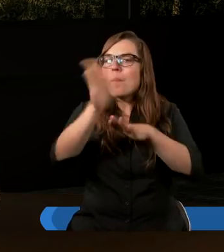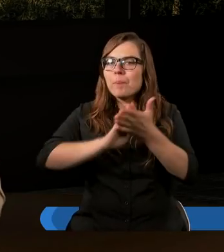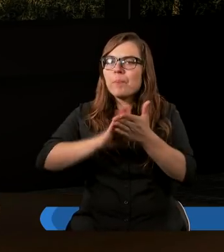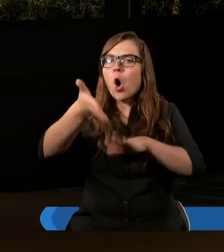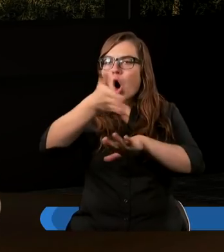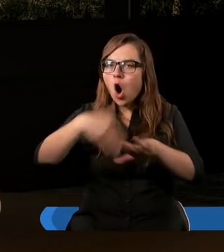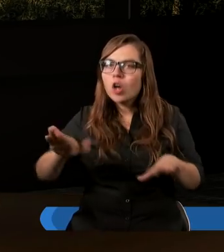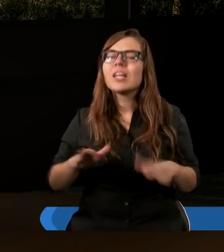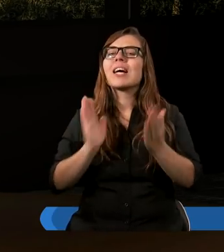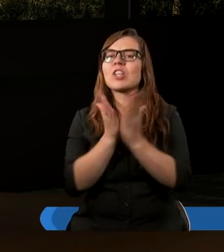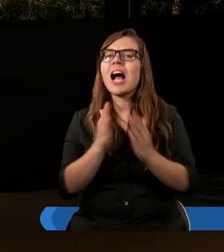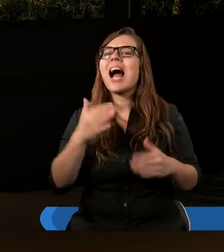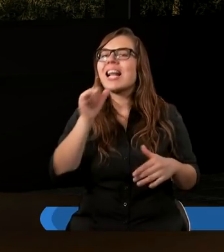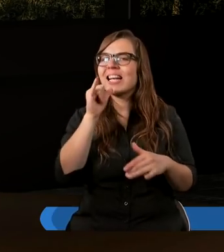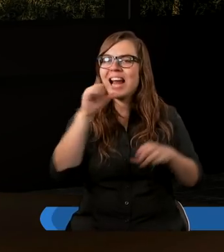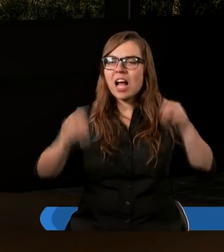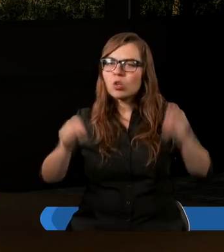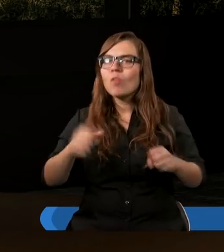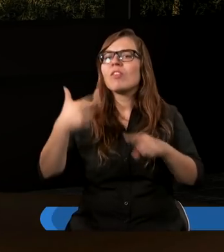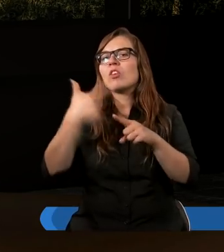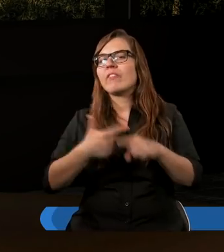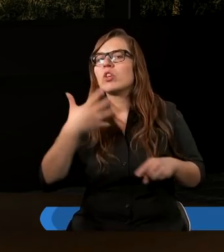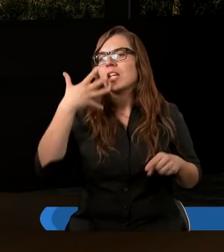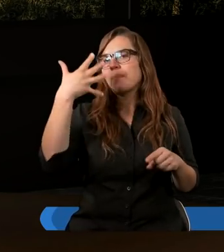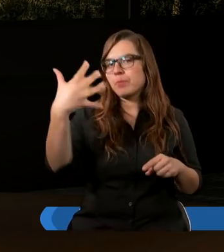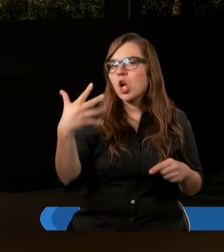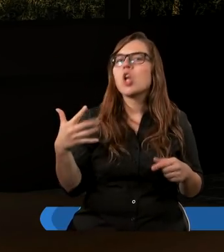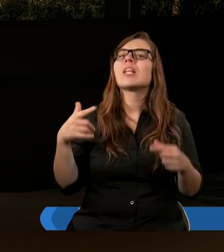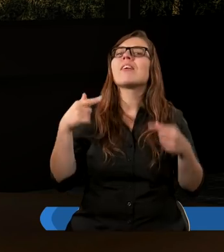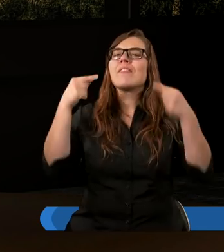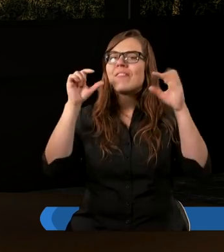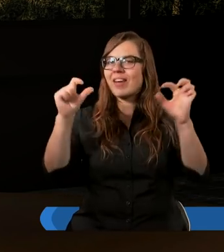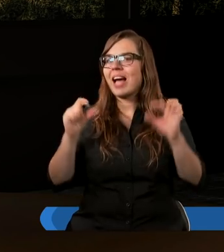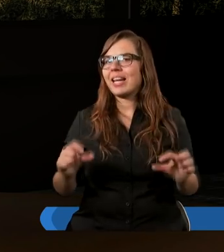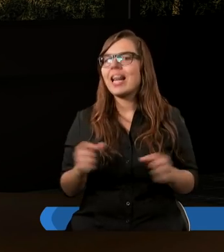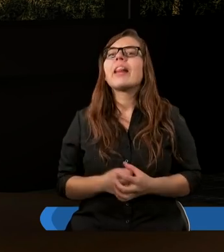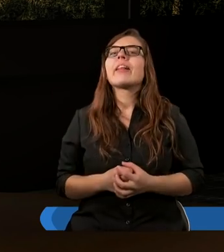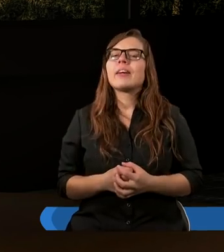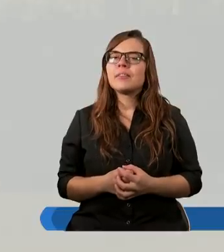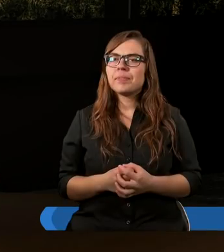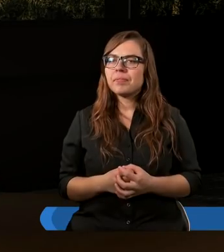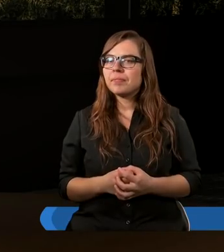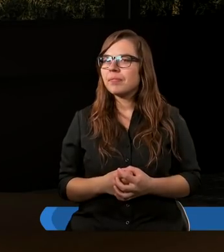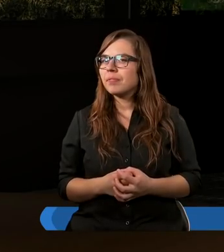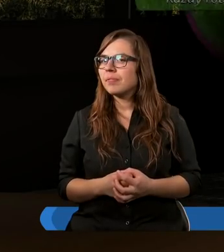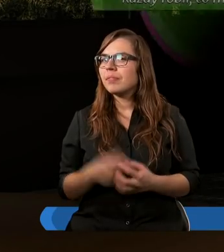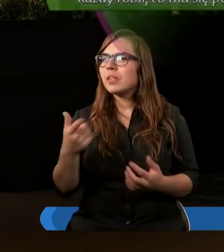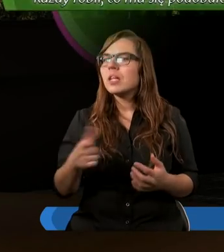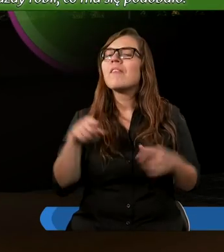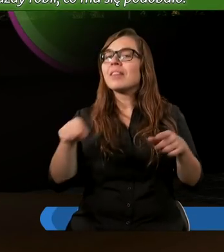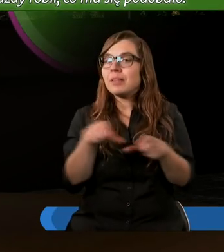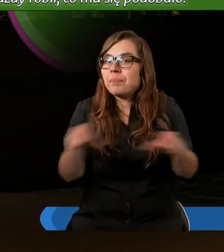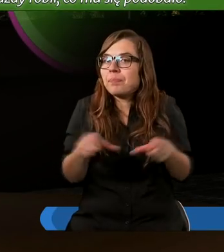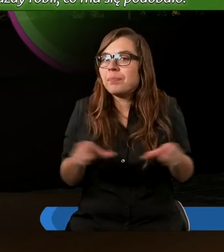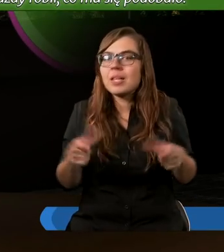Księgi Sędziów, 25 werset. W tym